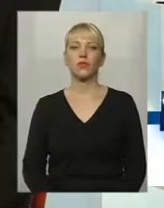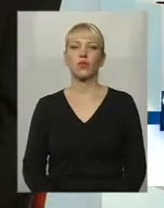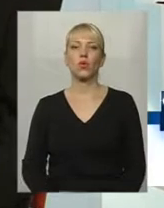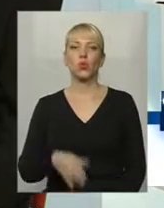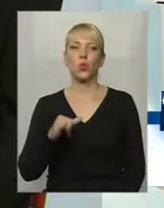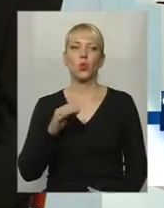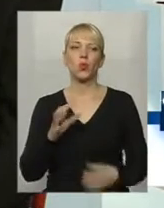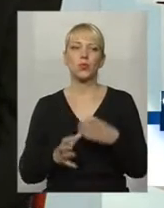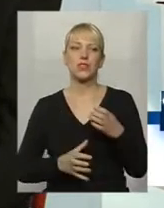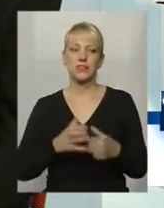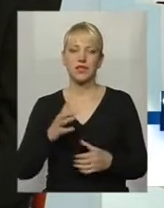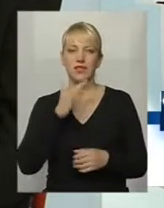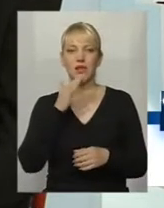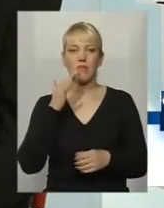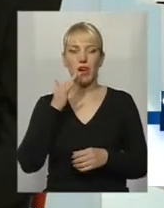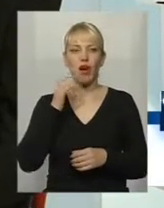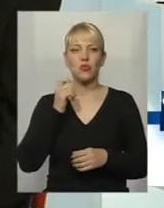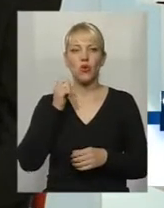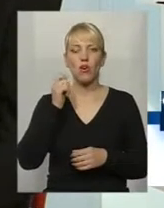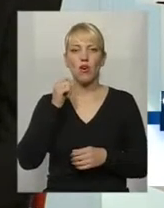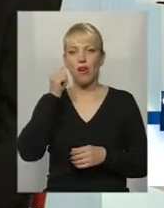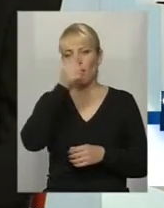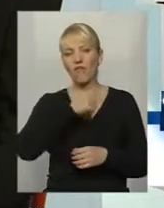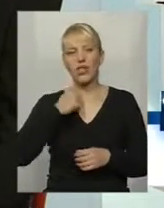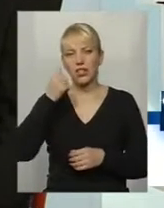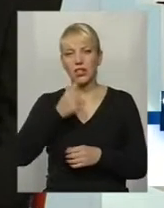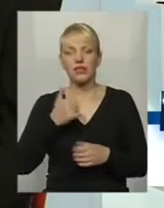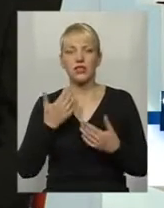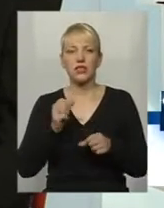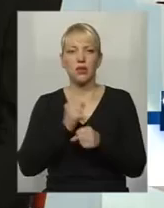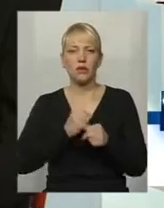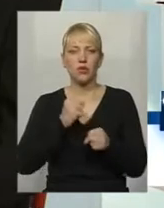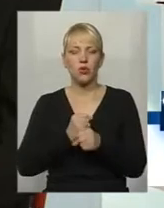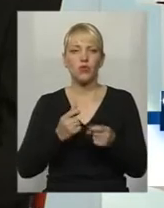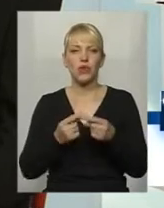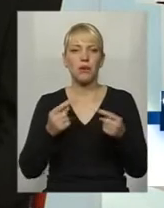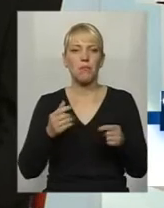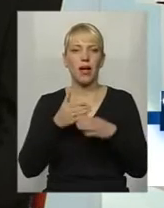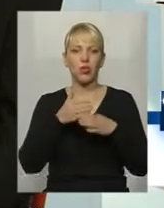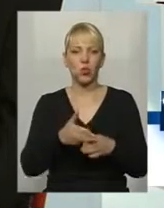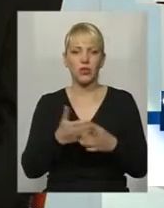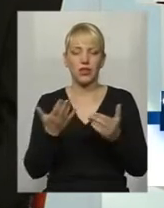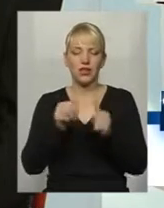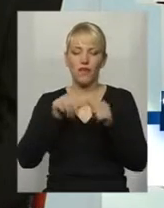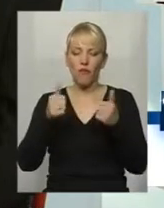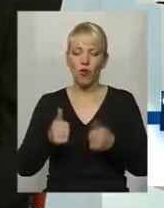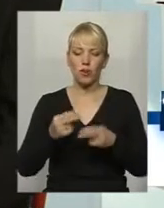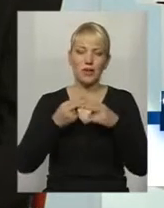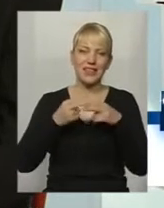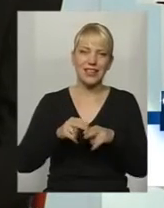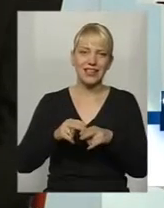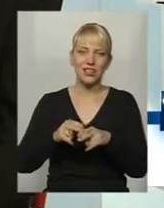з багато віків вже напрацьовані методи, якісь форми, технічні